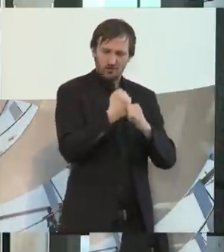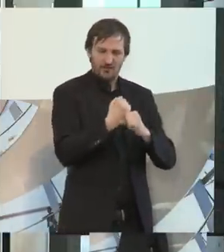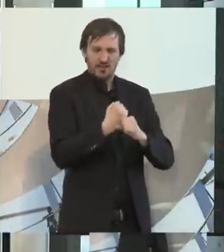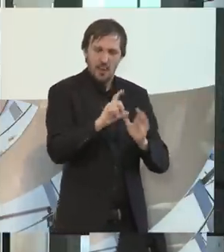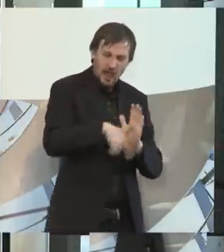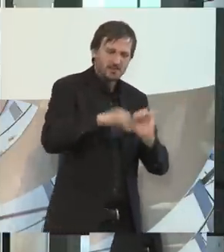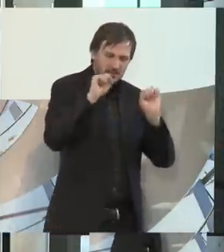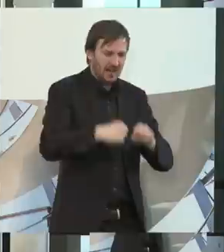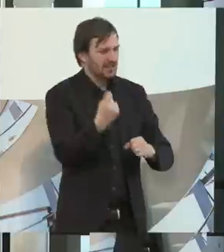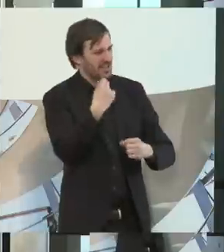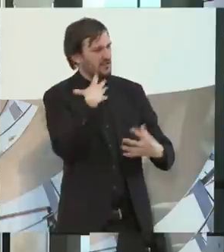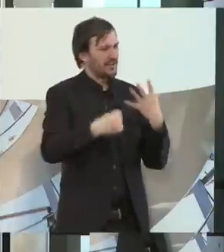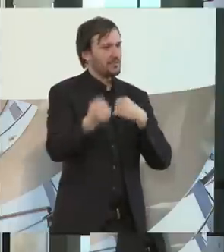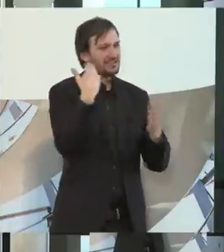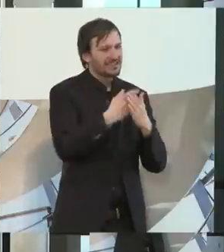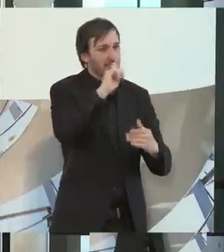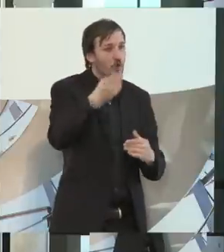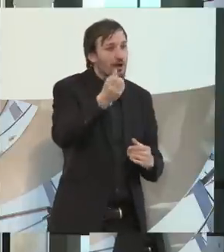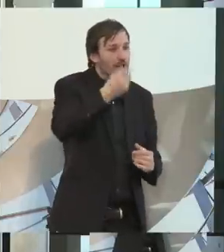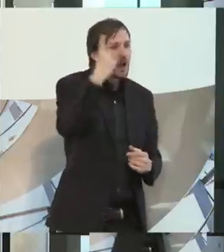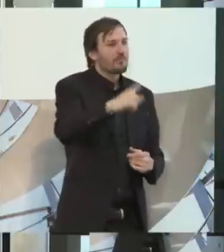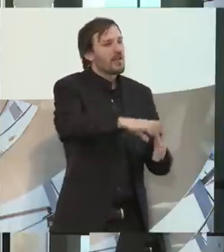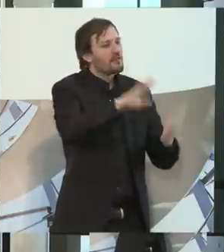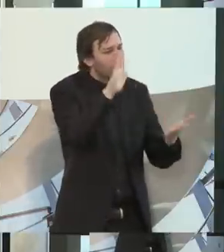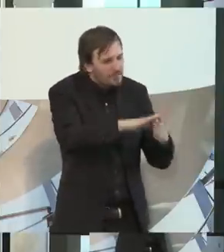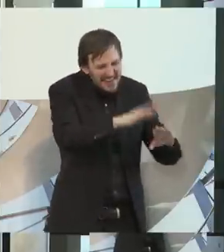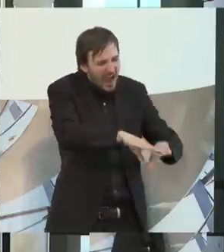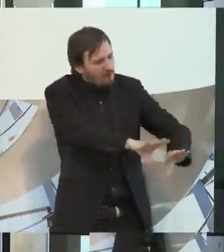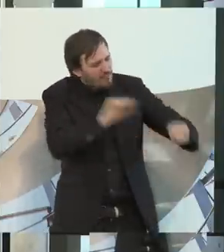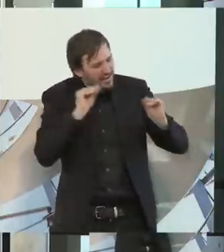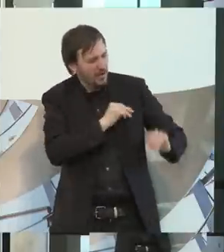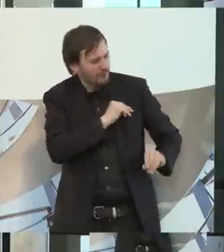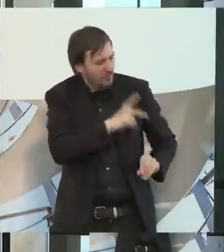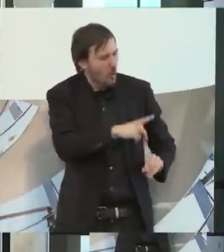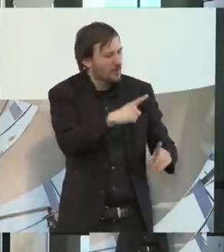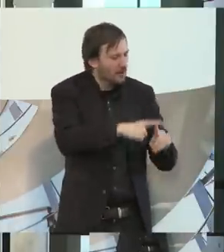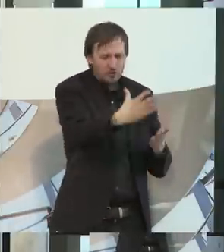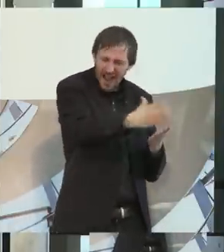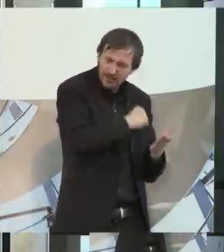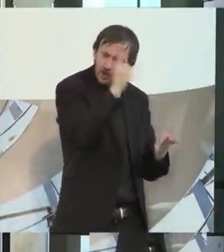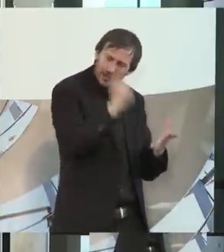zu können. Deswegen nochmal klar und deutlich, Finger weg von Vermögen und Einkommen.